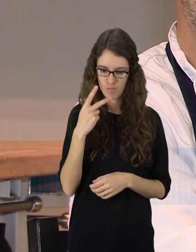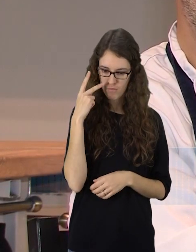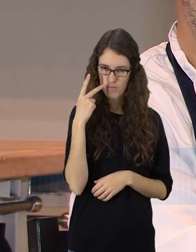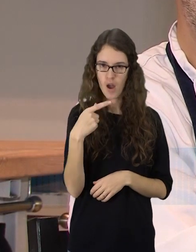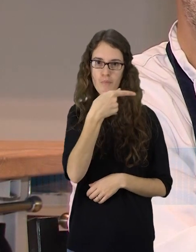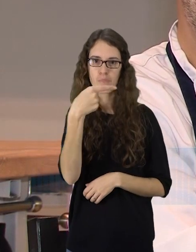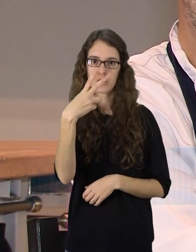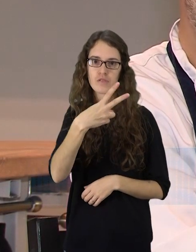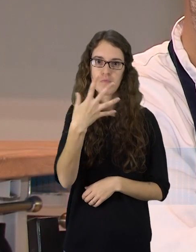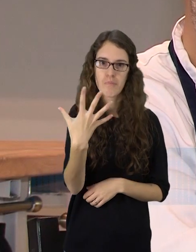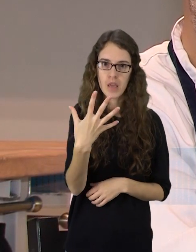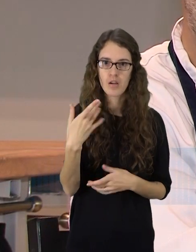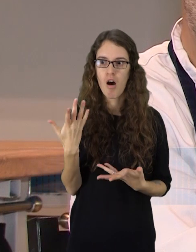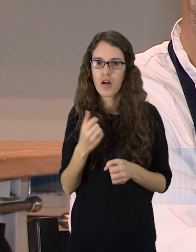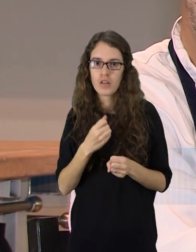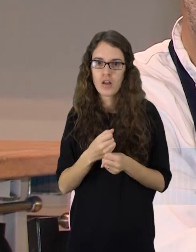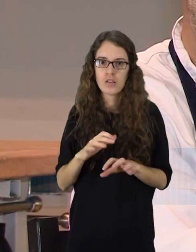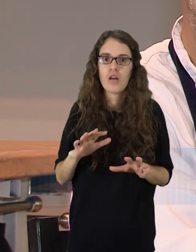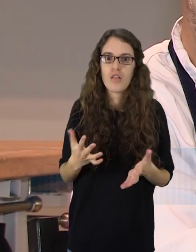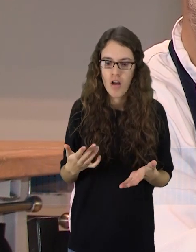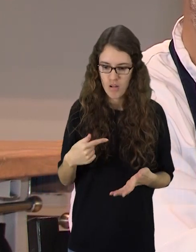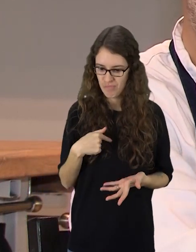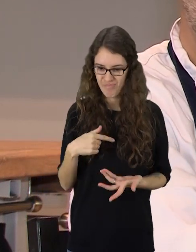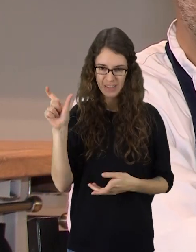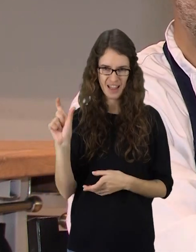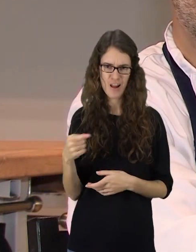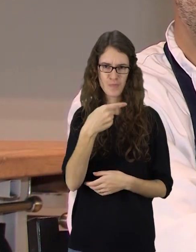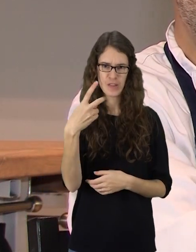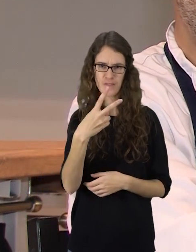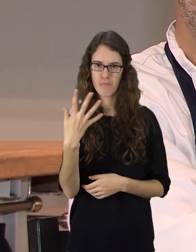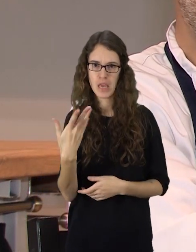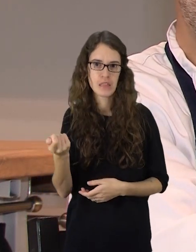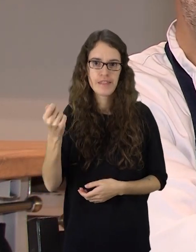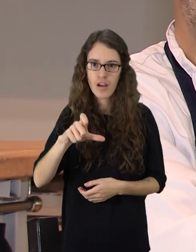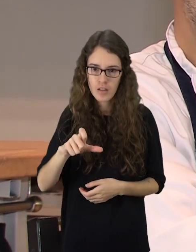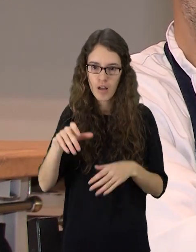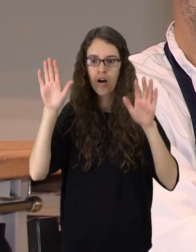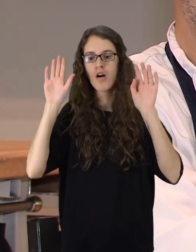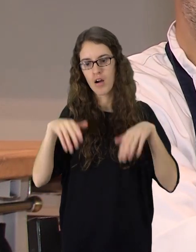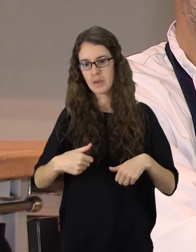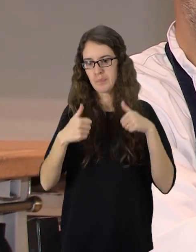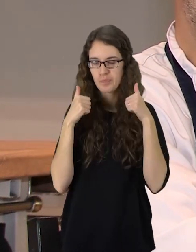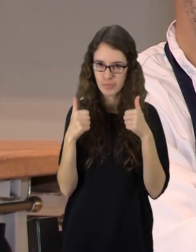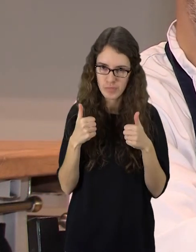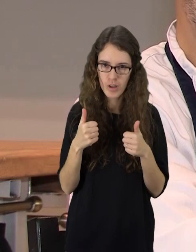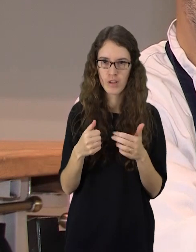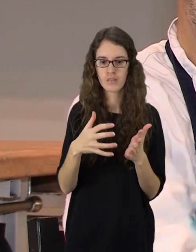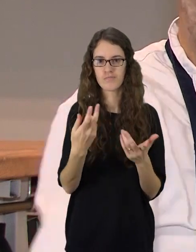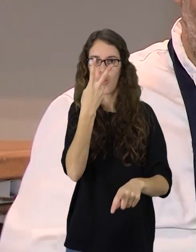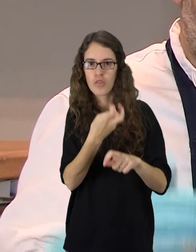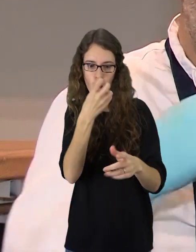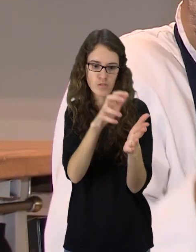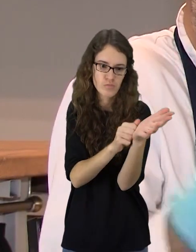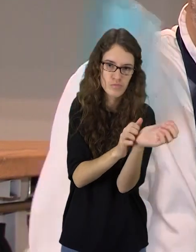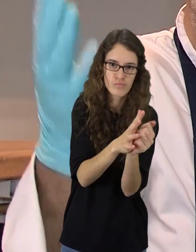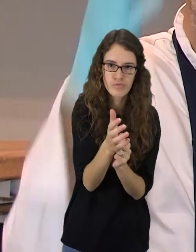čia padarysiu, dabar gal neišėsiu šiandien, aš niekada nesu gyveni prie tokią temperatūrą. Nu, vandam, išėjau, tai išėjau pirmą kartą kaip mumiją, žiniai,